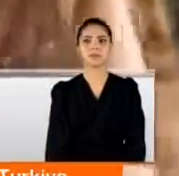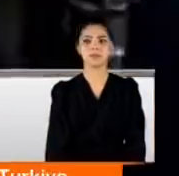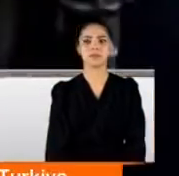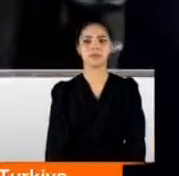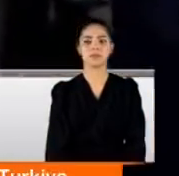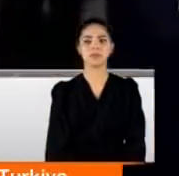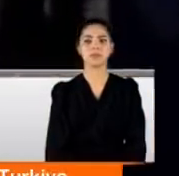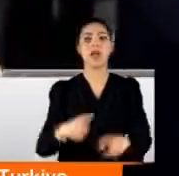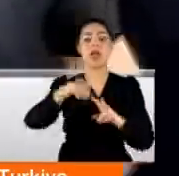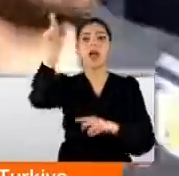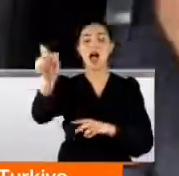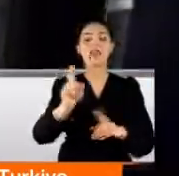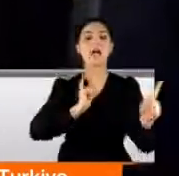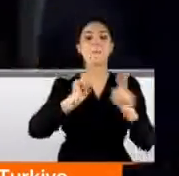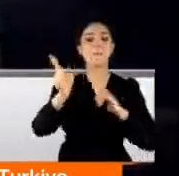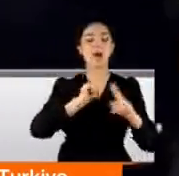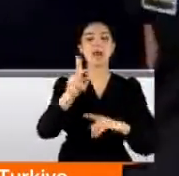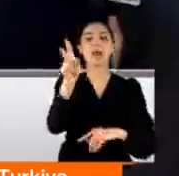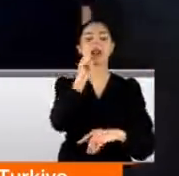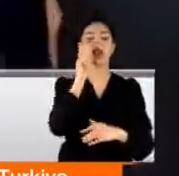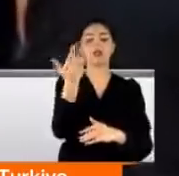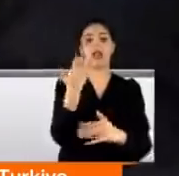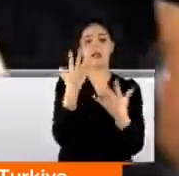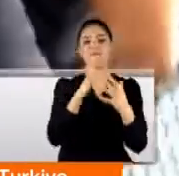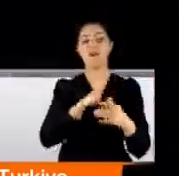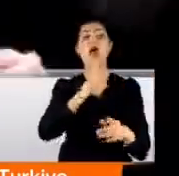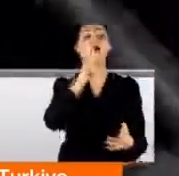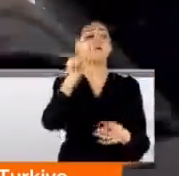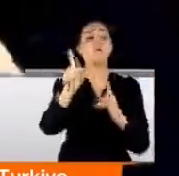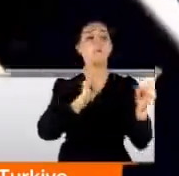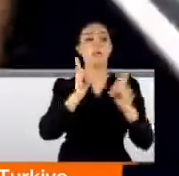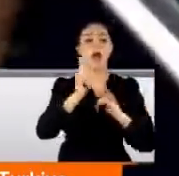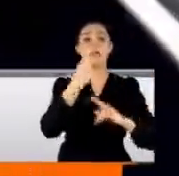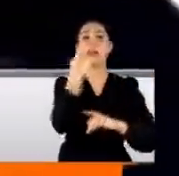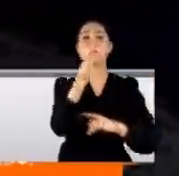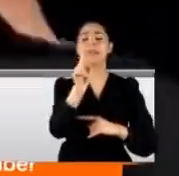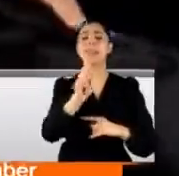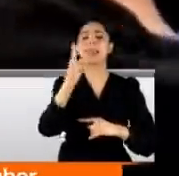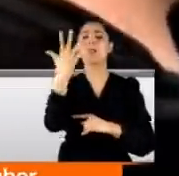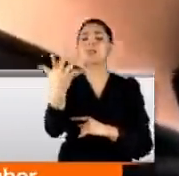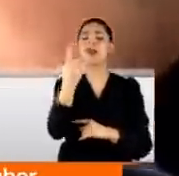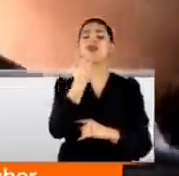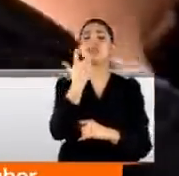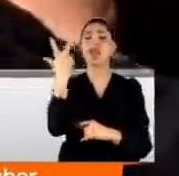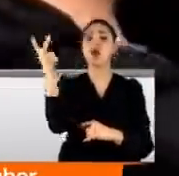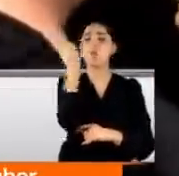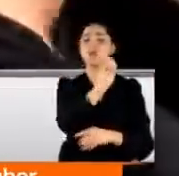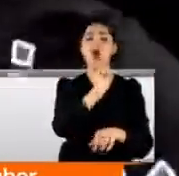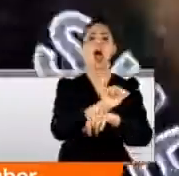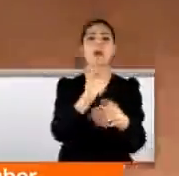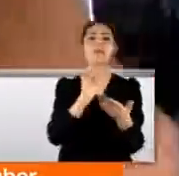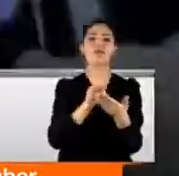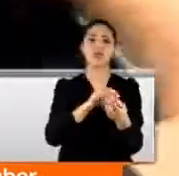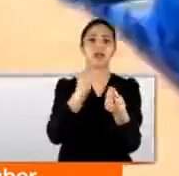Adnan Oktar davasında sona gelindi. Mahkeme Oktar'a 1075 yıl 3 ay hapis cezası verdi.